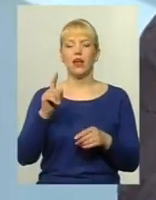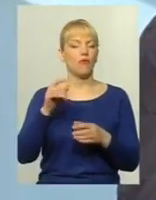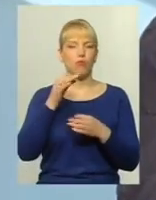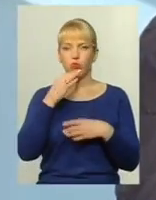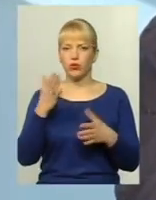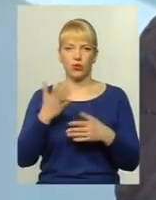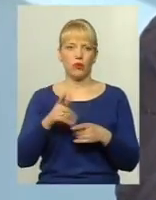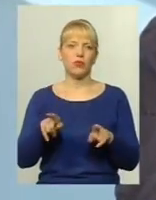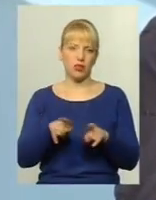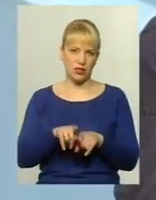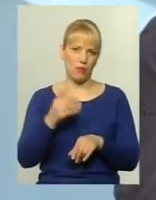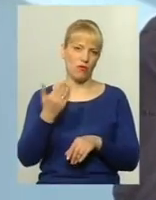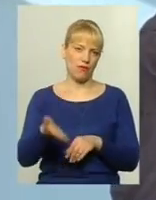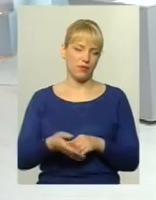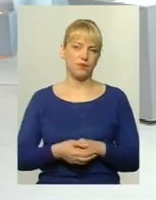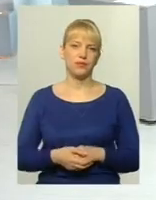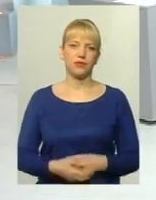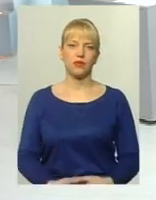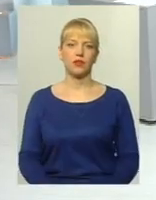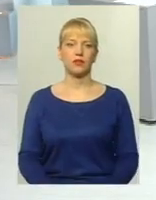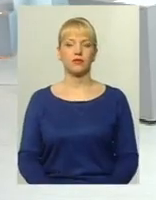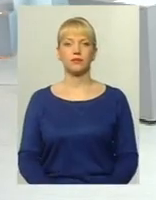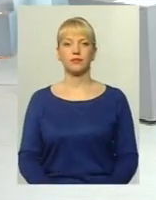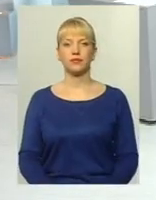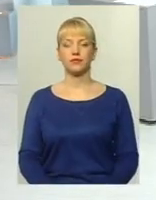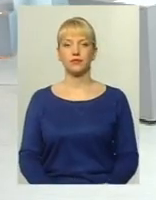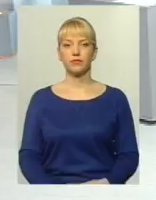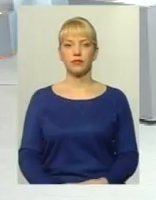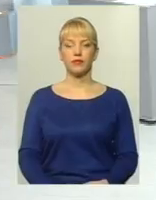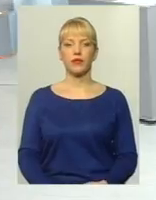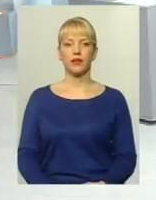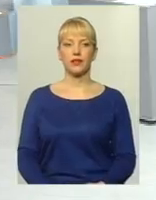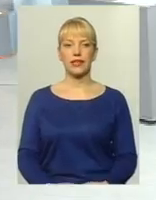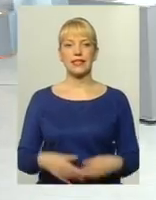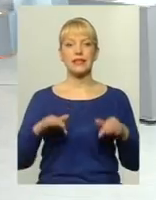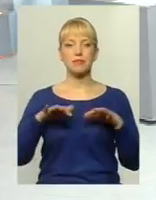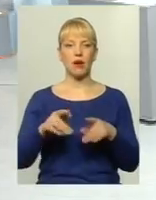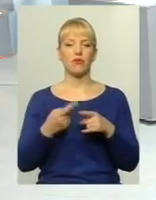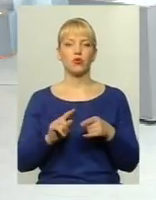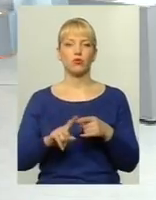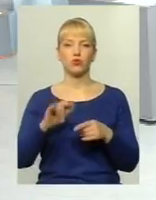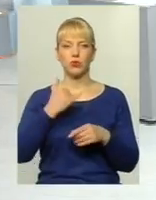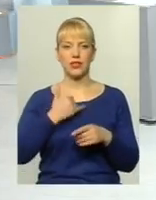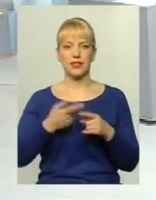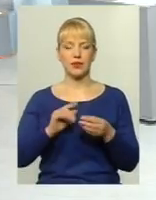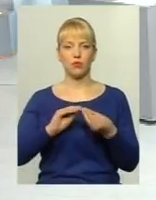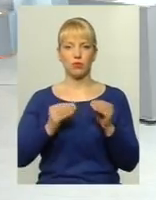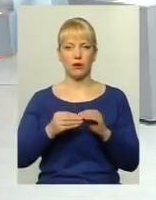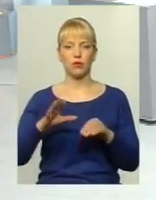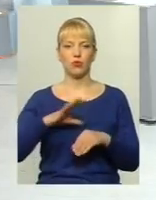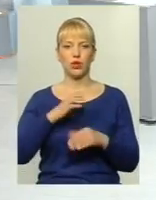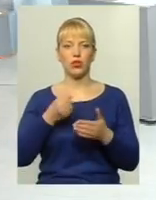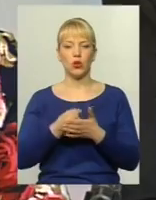і пільові категорії громадян. Пане Валерію, ваша позиція? Річ в тому, що в нас дані проблеми були до